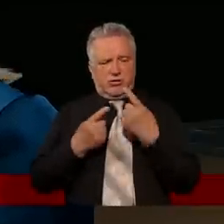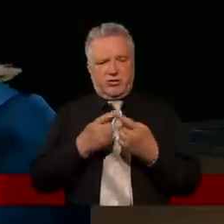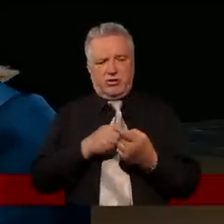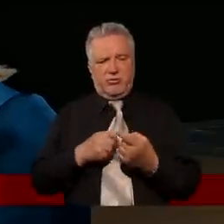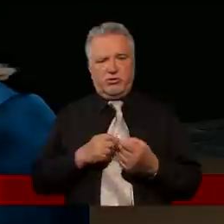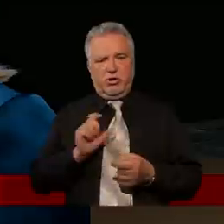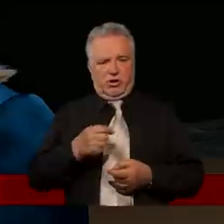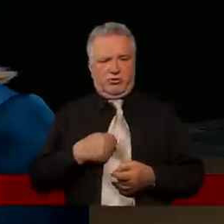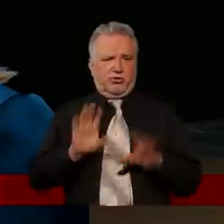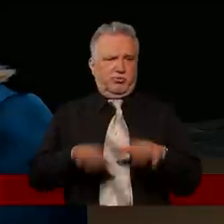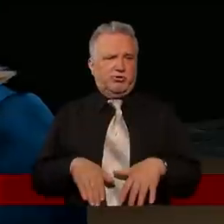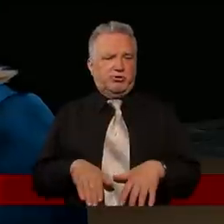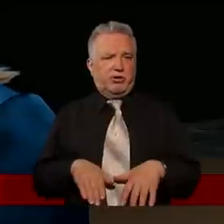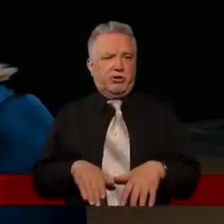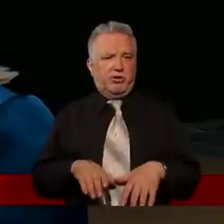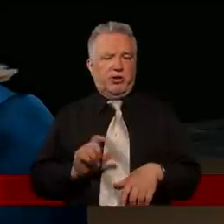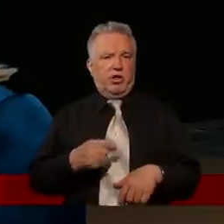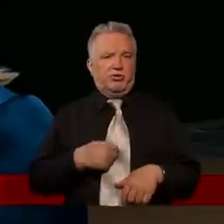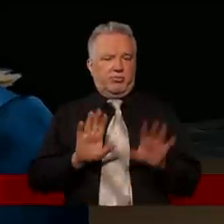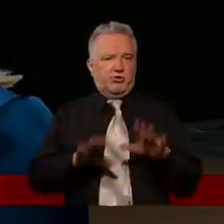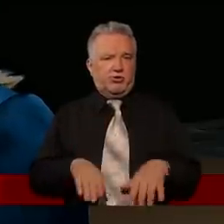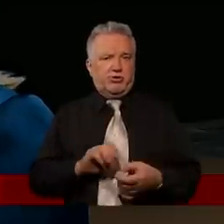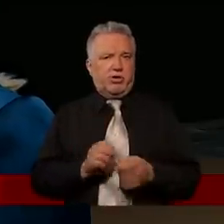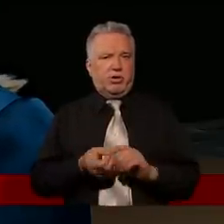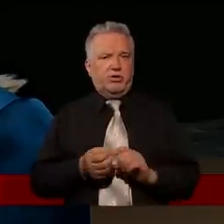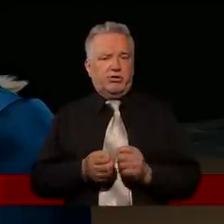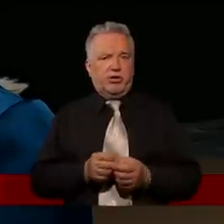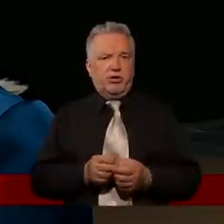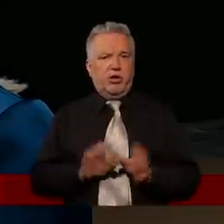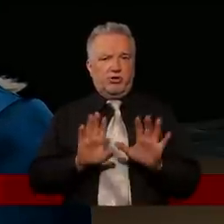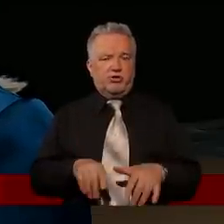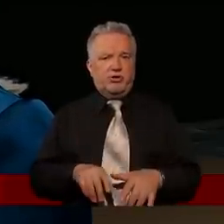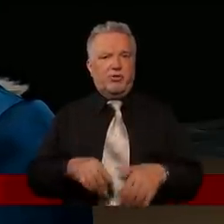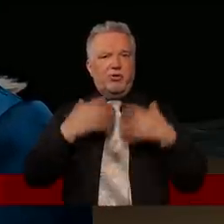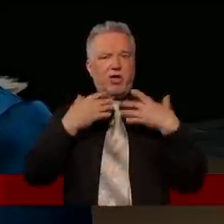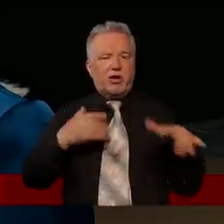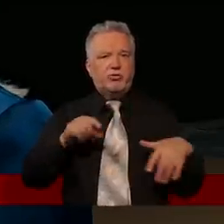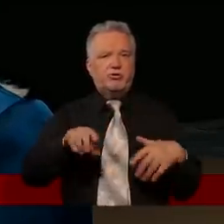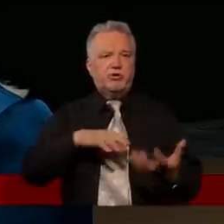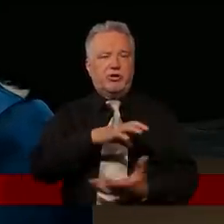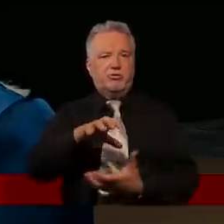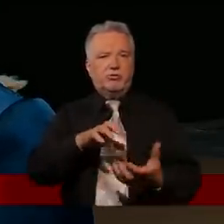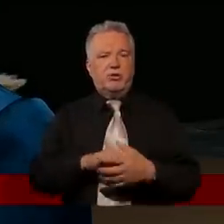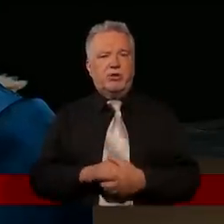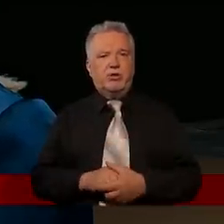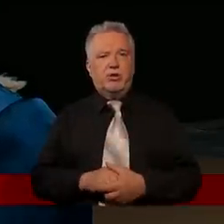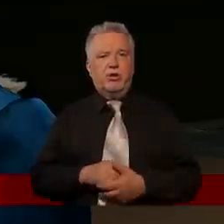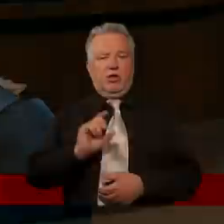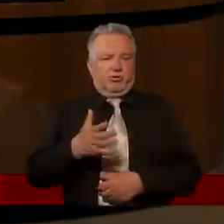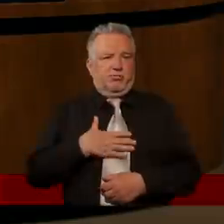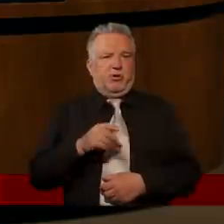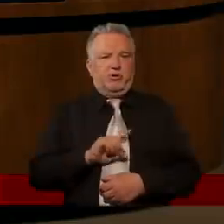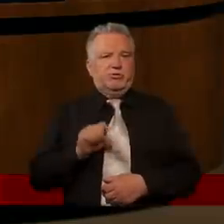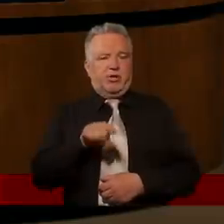I teraz myślę, że warto spojrzeć, co nam zostaje, kiedy zostawiamy rozkosze tego świata i idziemy za Jezusem. Co tak naprawdę